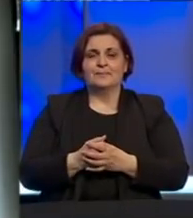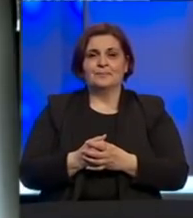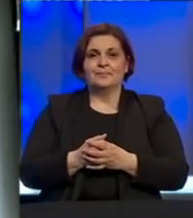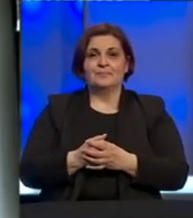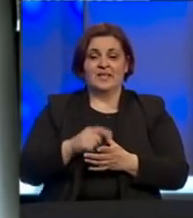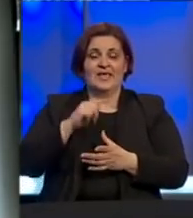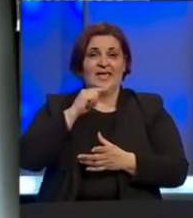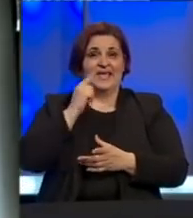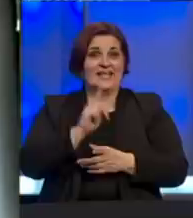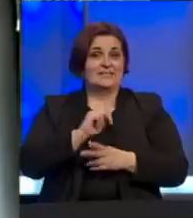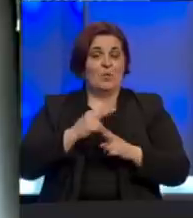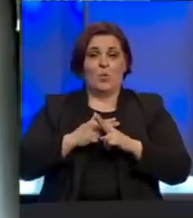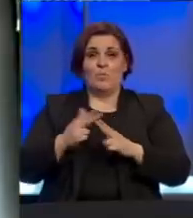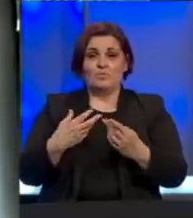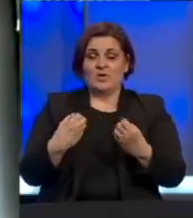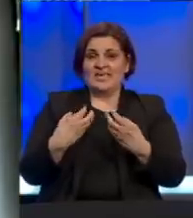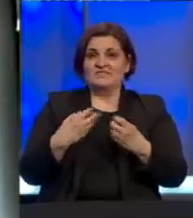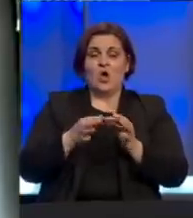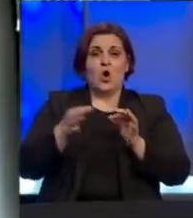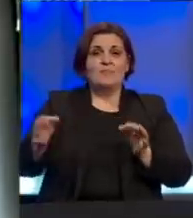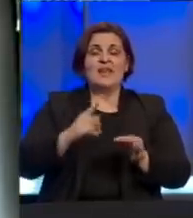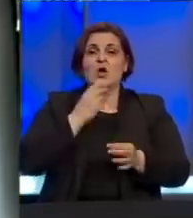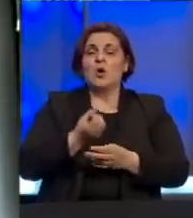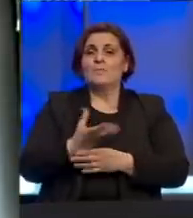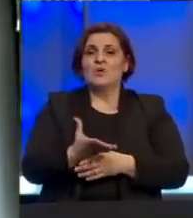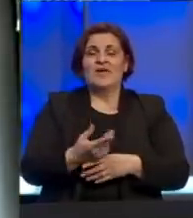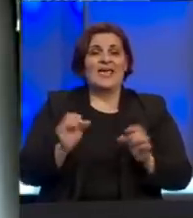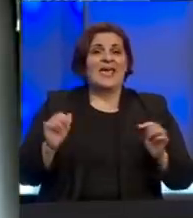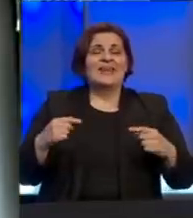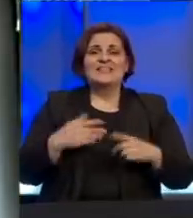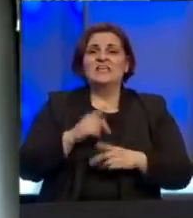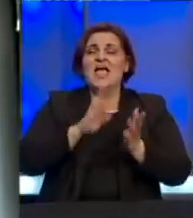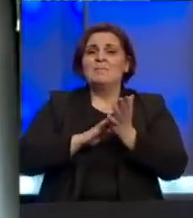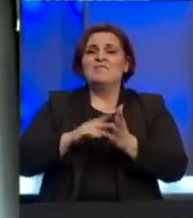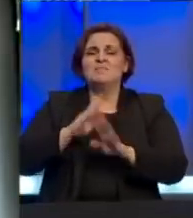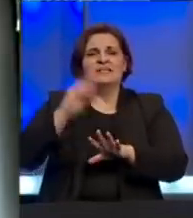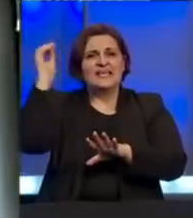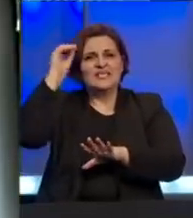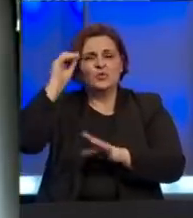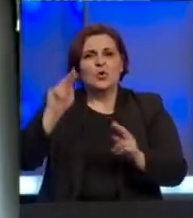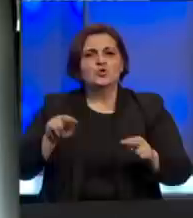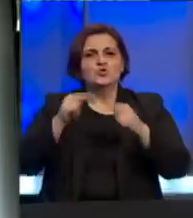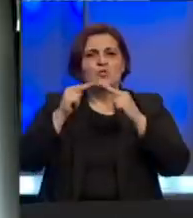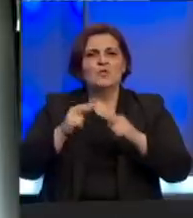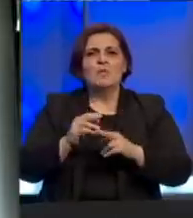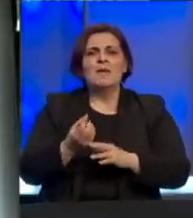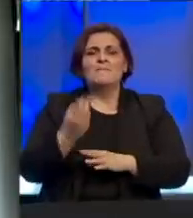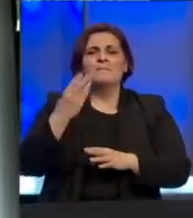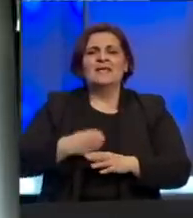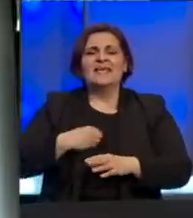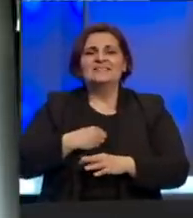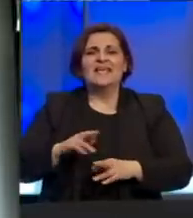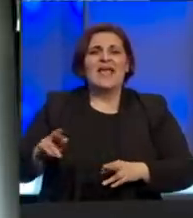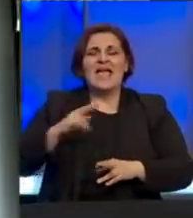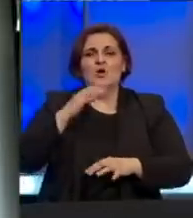Rekao bih da nismo u potpunosti informisani o mjerama koje provode. Na nesreću jer MMF ima značajne iskustva u suočavanju sa prirodnim katastrofama i sa